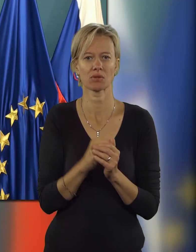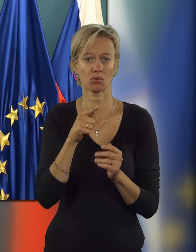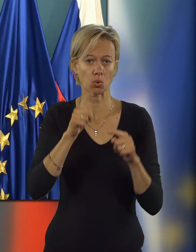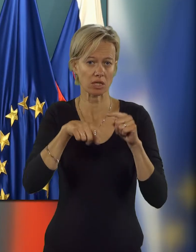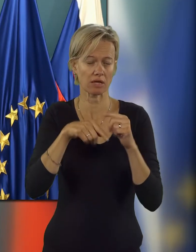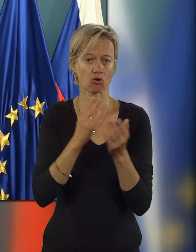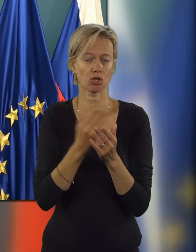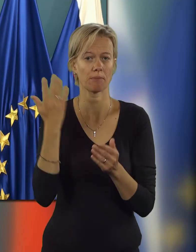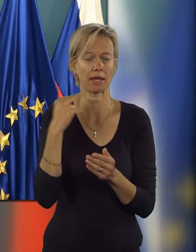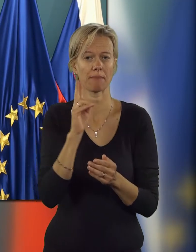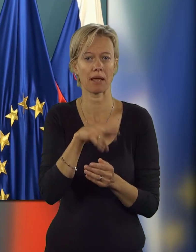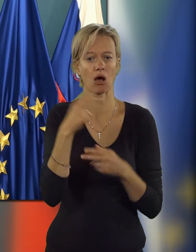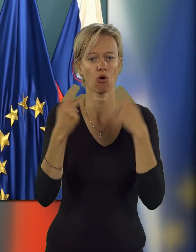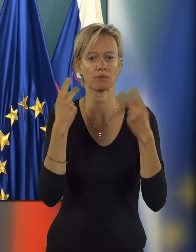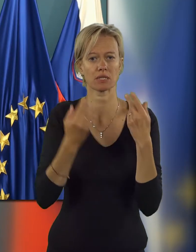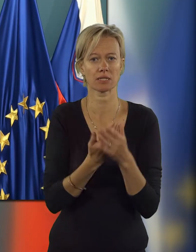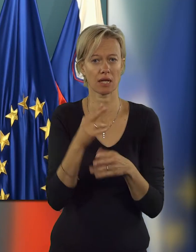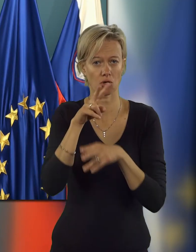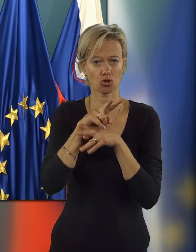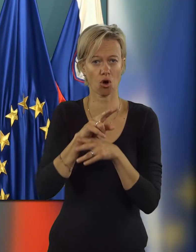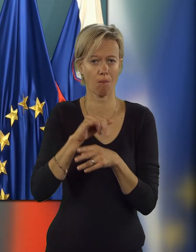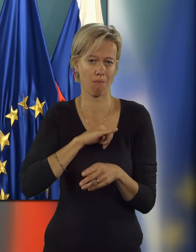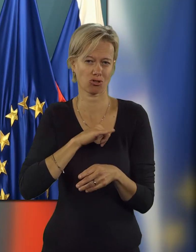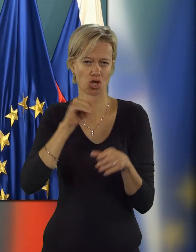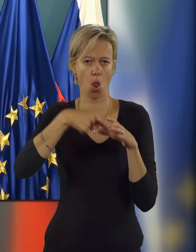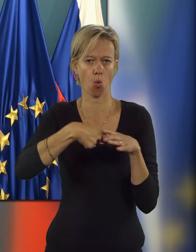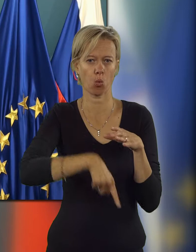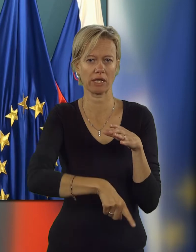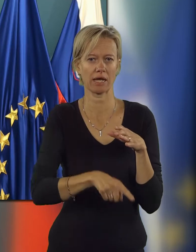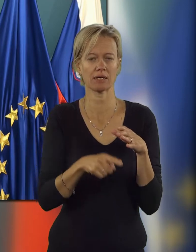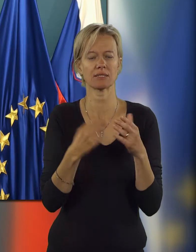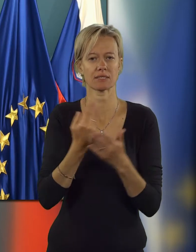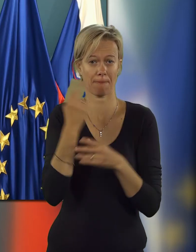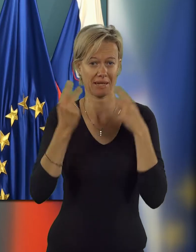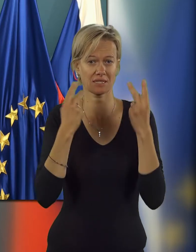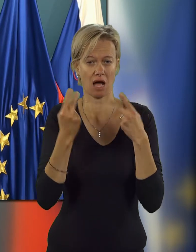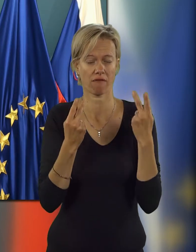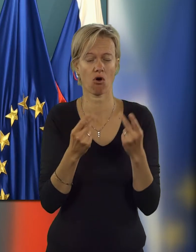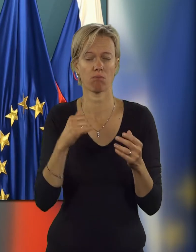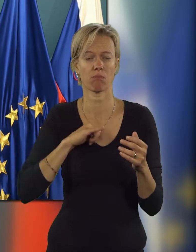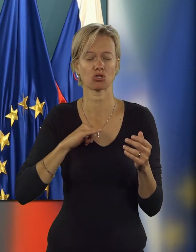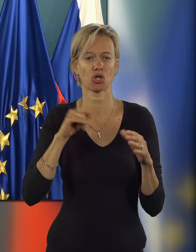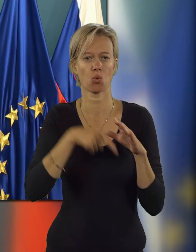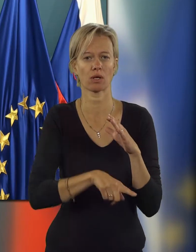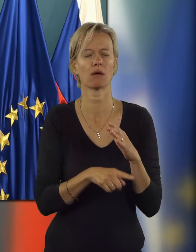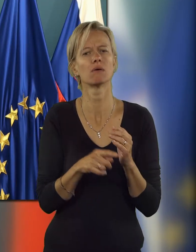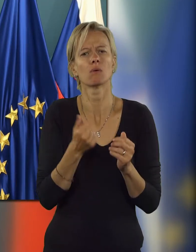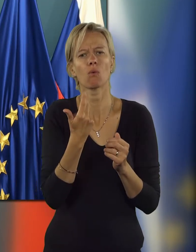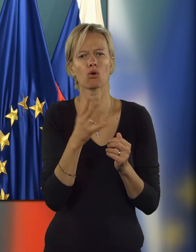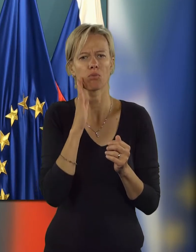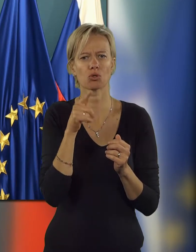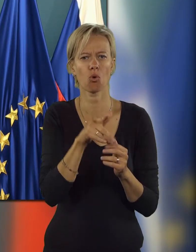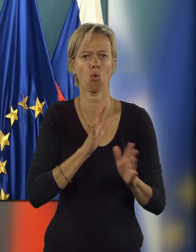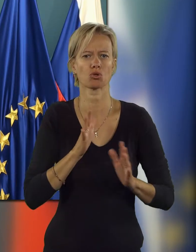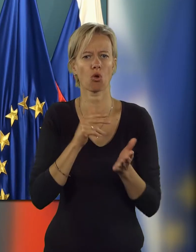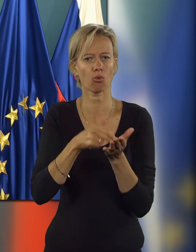to zadevo je menda že prej imela komisija za nadzor bančne luknje, oziroma za preiskavo bančne luknje. In koliko bi to